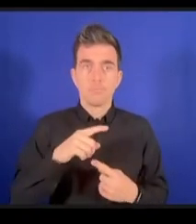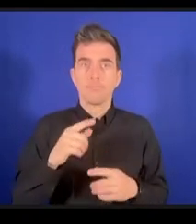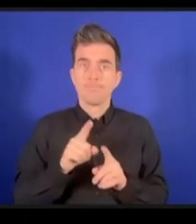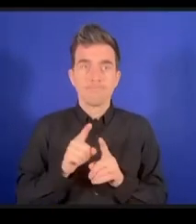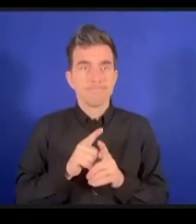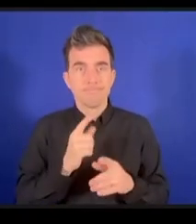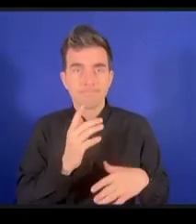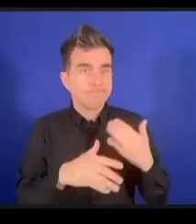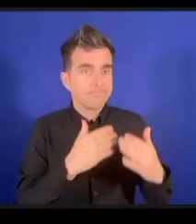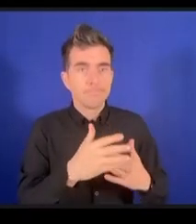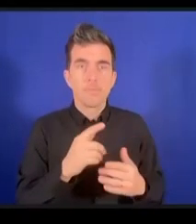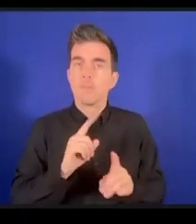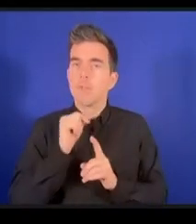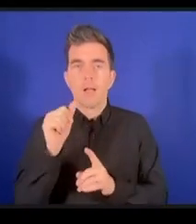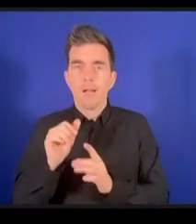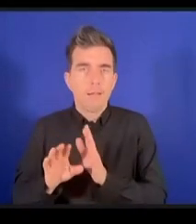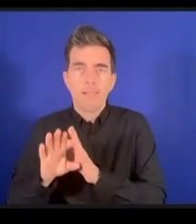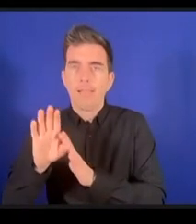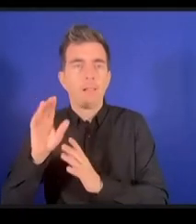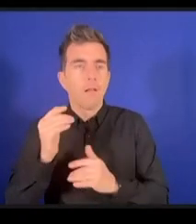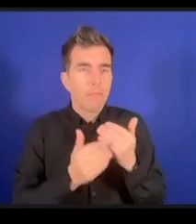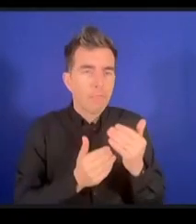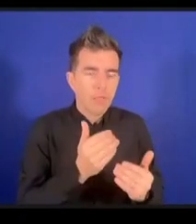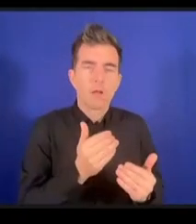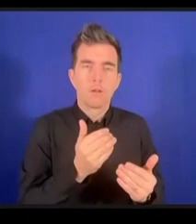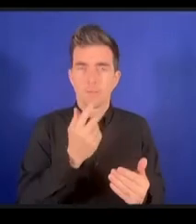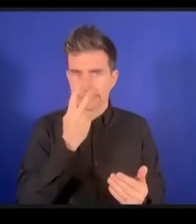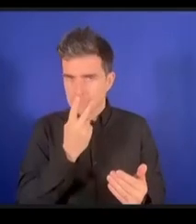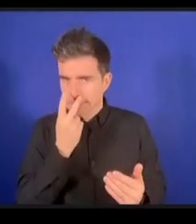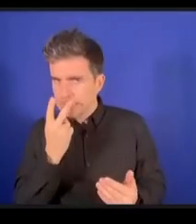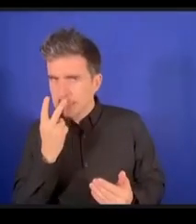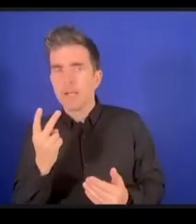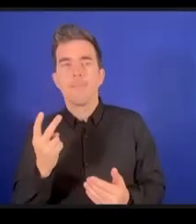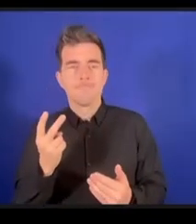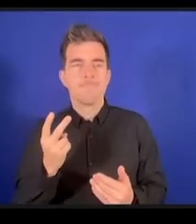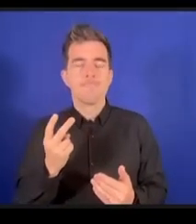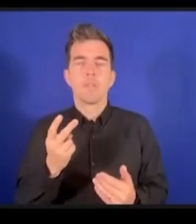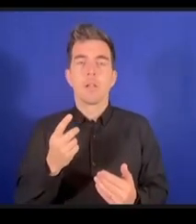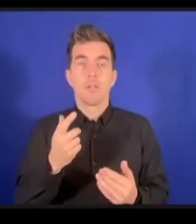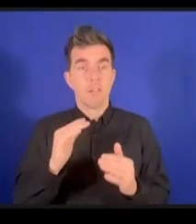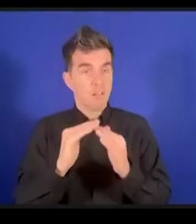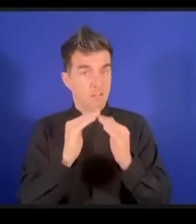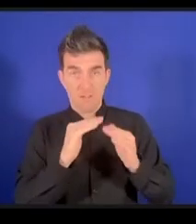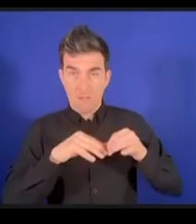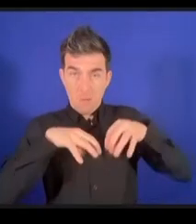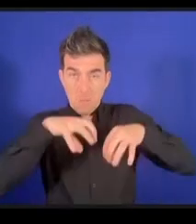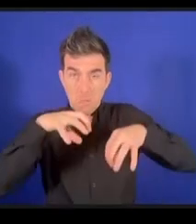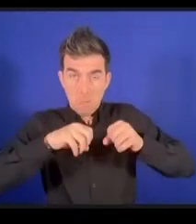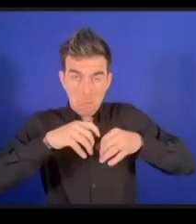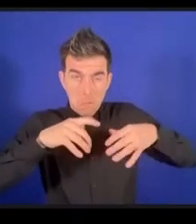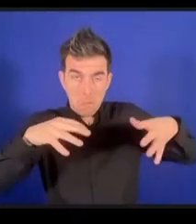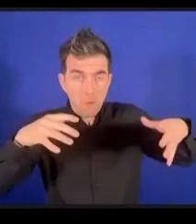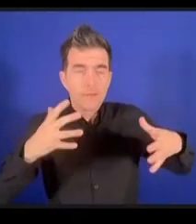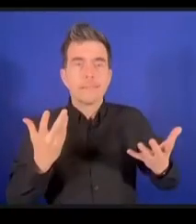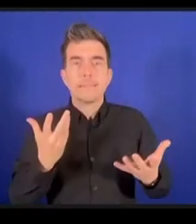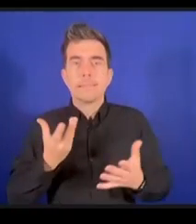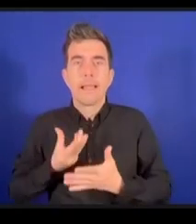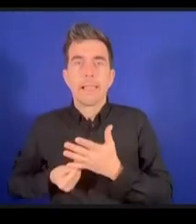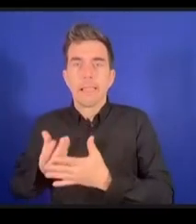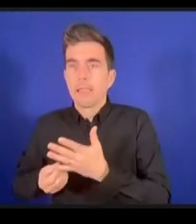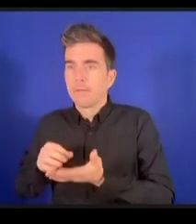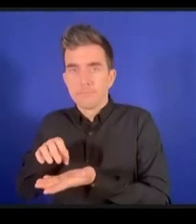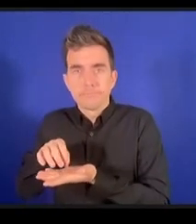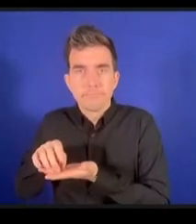remédie pas la dynamique de la santé mentale mettra vraiment à mal toutes les autres